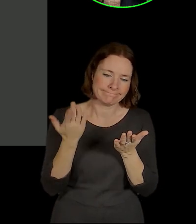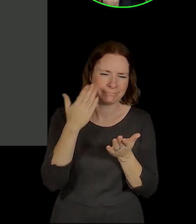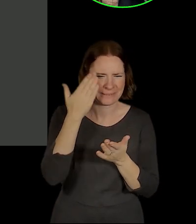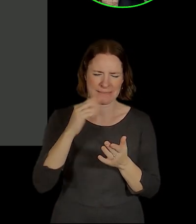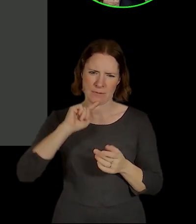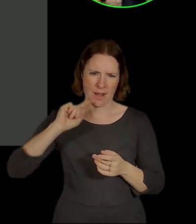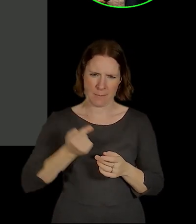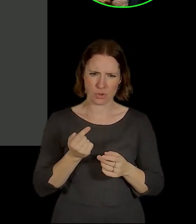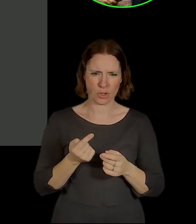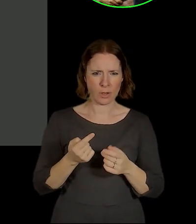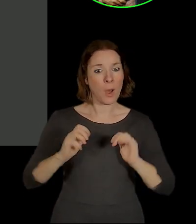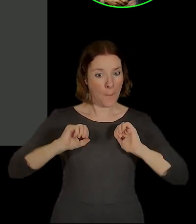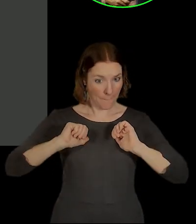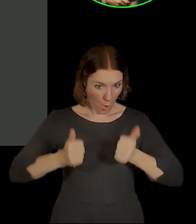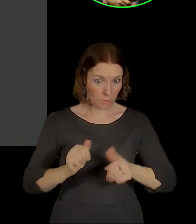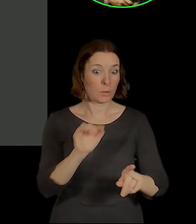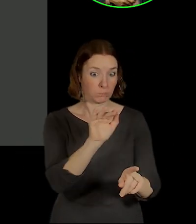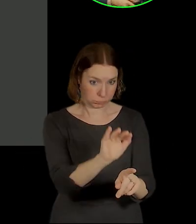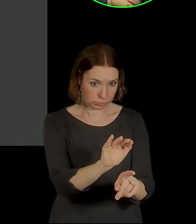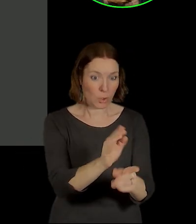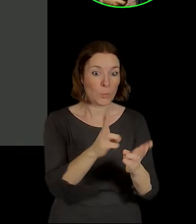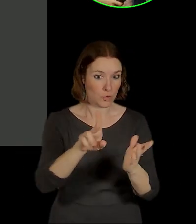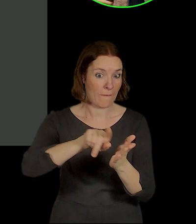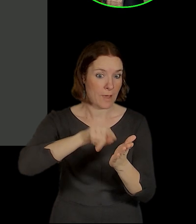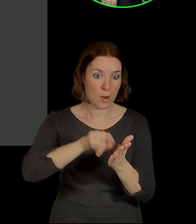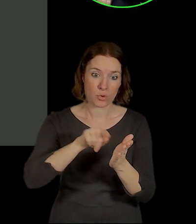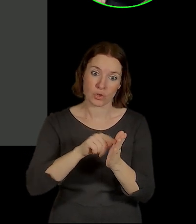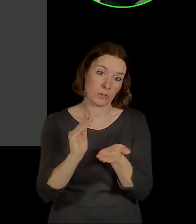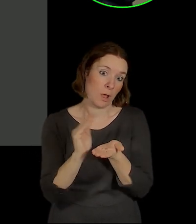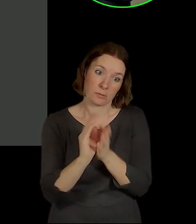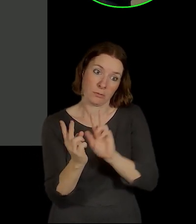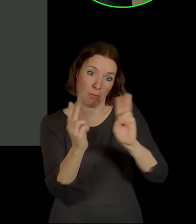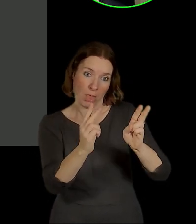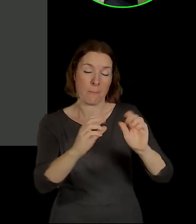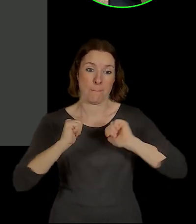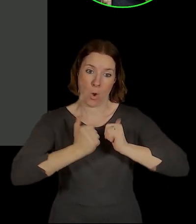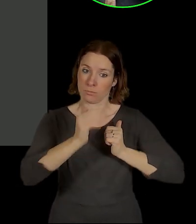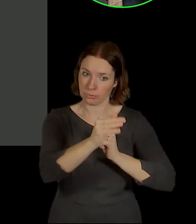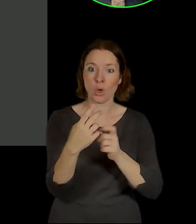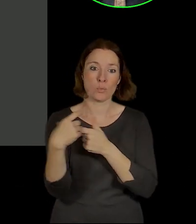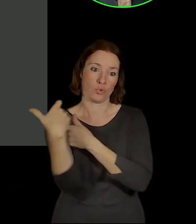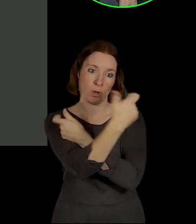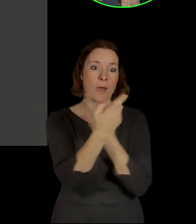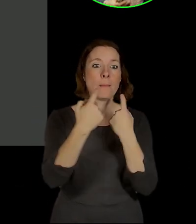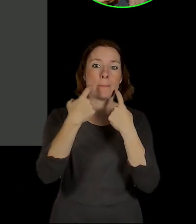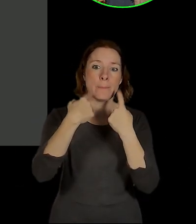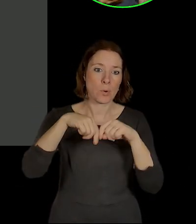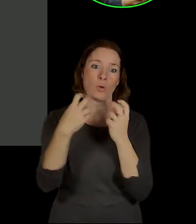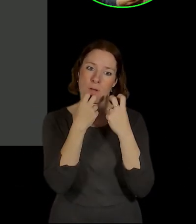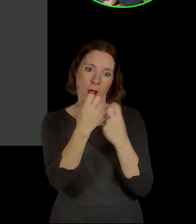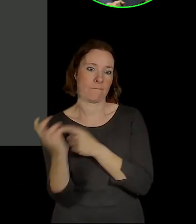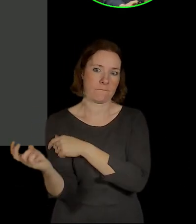přes most, který už tam byl postavený, ale nikdy nebyl použit. Nicméně je tam postavený most, který chceme využít jako tramvaj. Vidí to prostě most vodníků nikam.